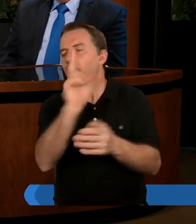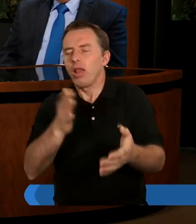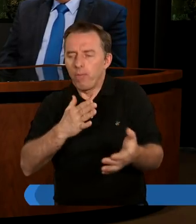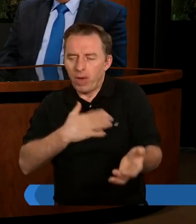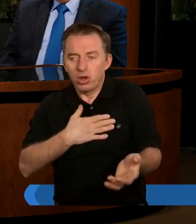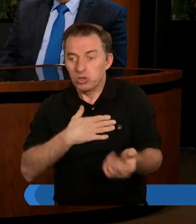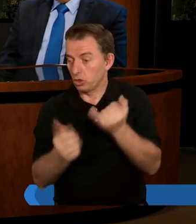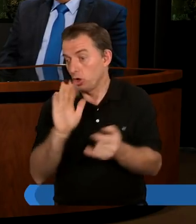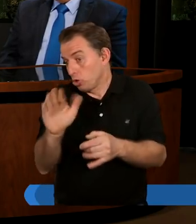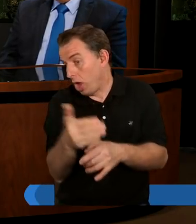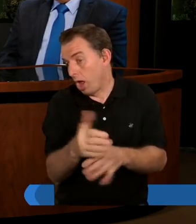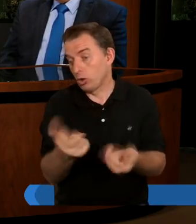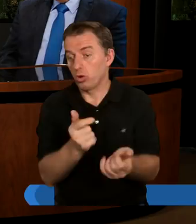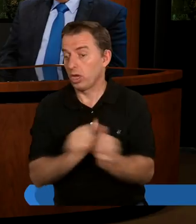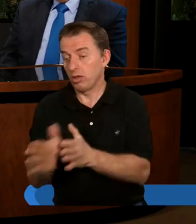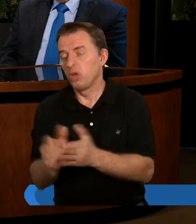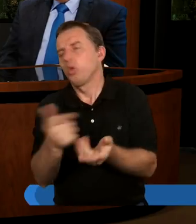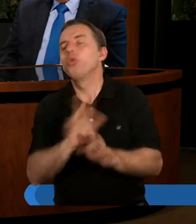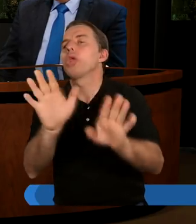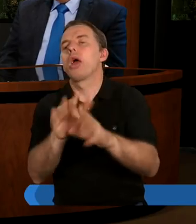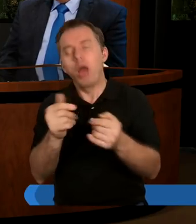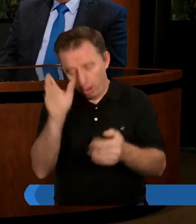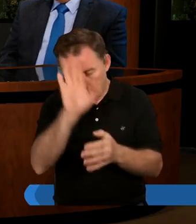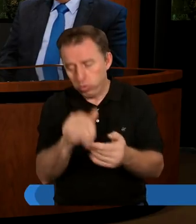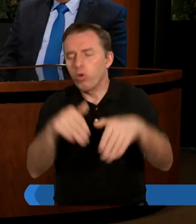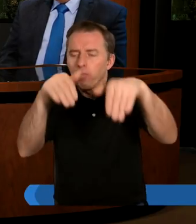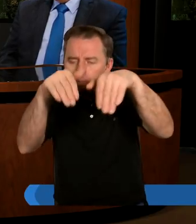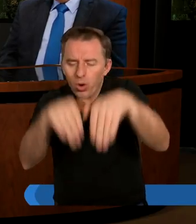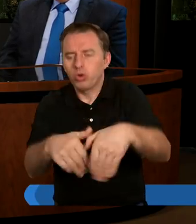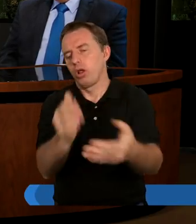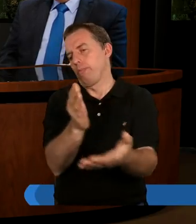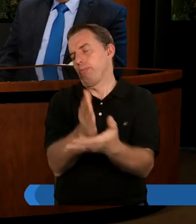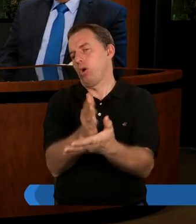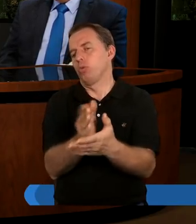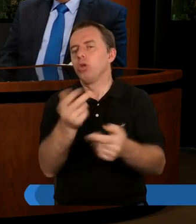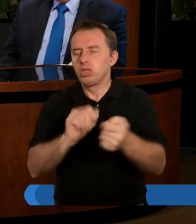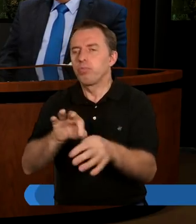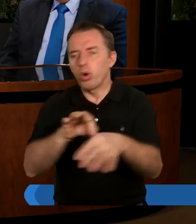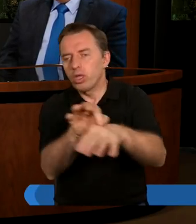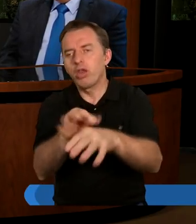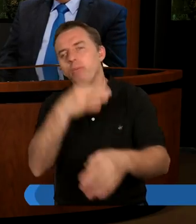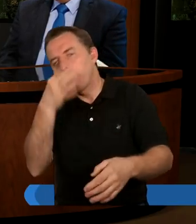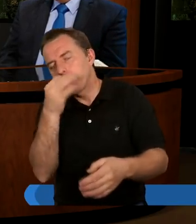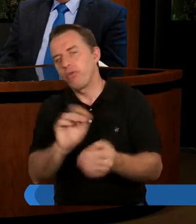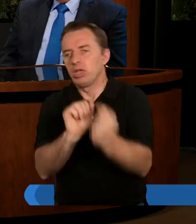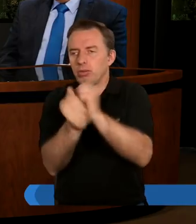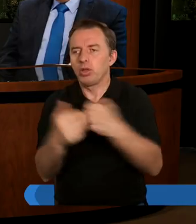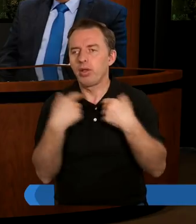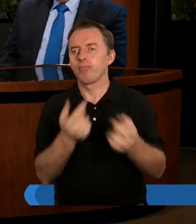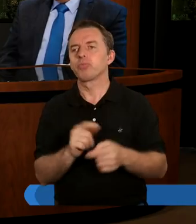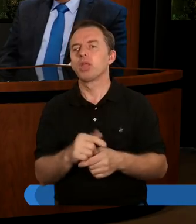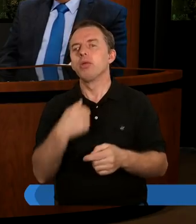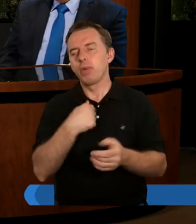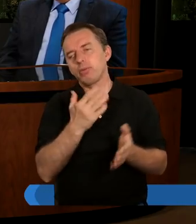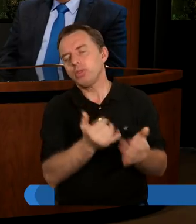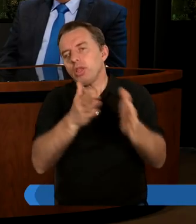że jak źle się dzieje, to dobrze, ale Pan Bóg potrafi to zło właściwie wykorzystać, ukierunkować. No ja